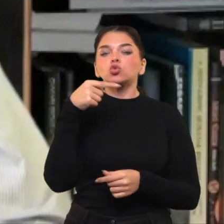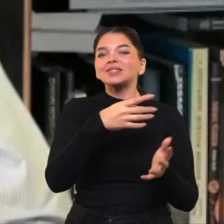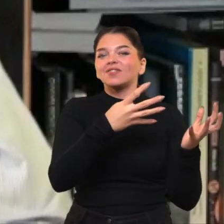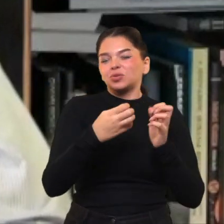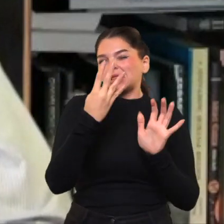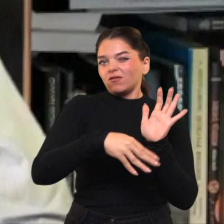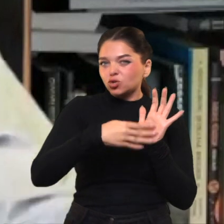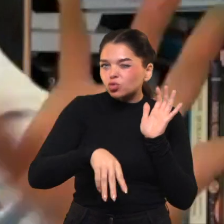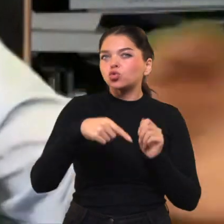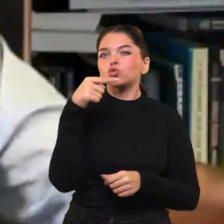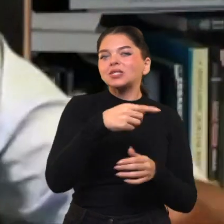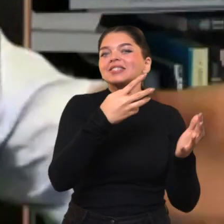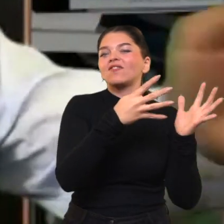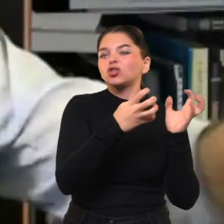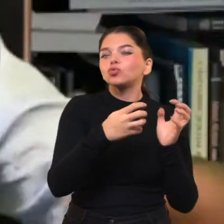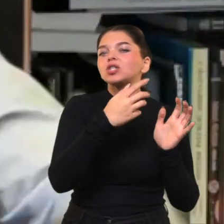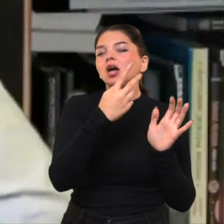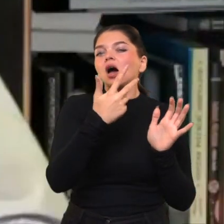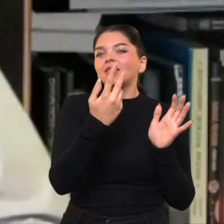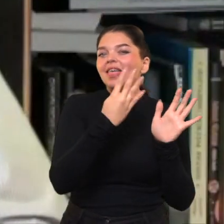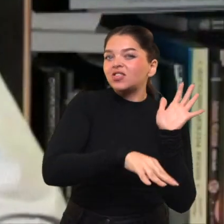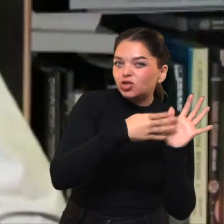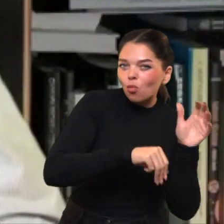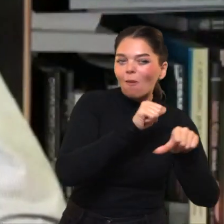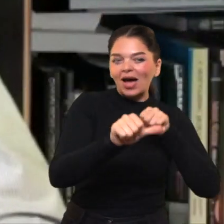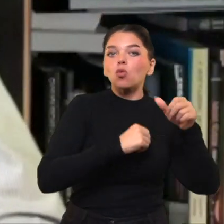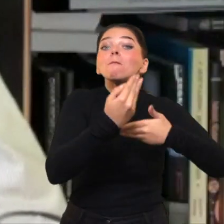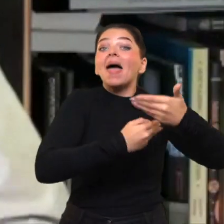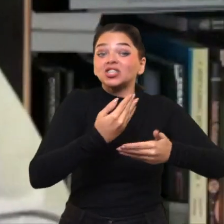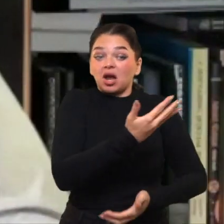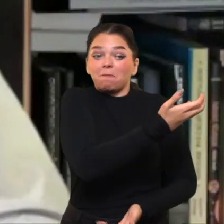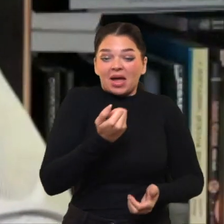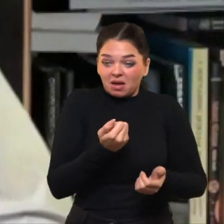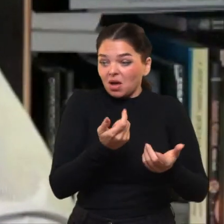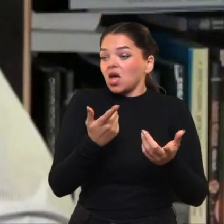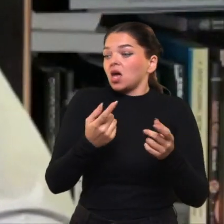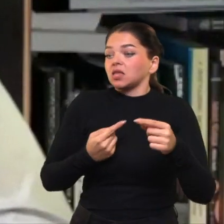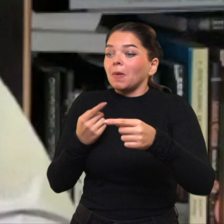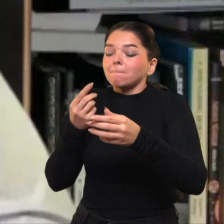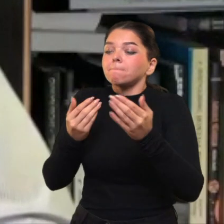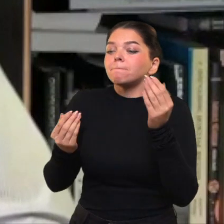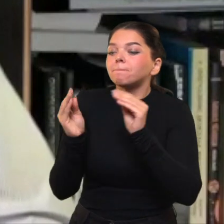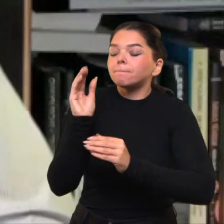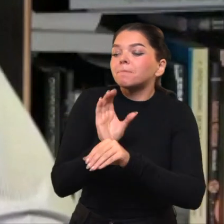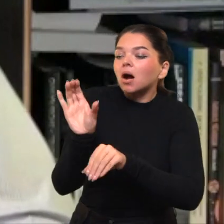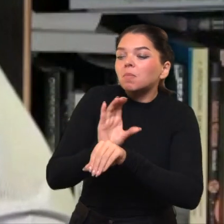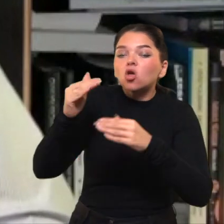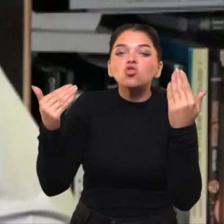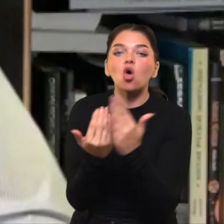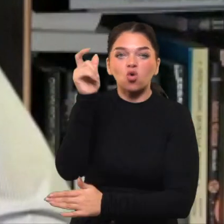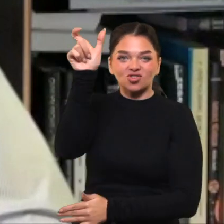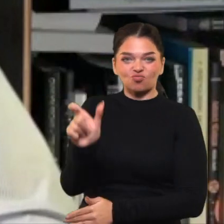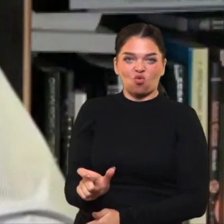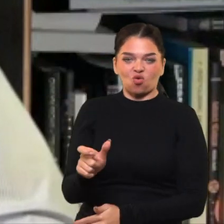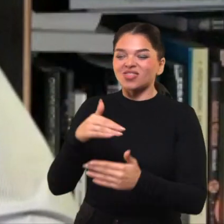o dar anksčiau iš 80-ųjų, bet jie sugebėjo reikia taip įpažinti, pagaminti naują, zombifikuotą būtybę.